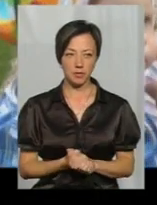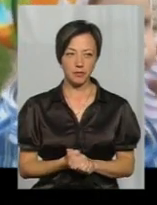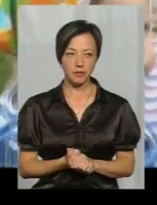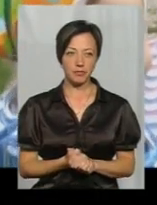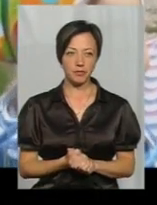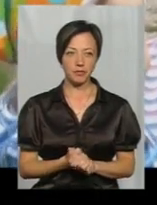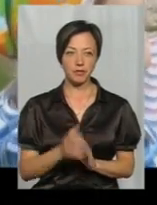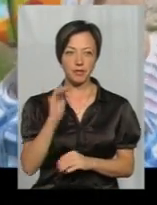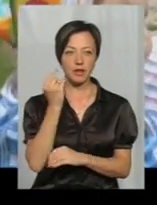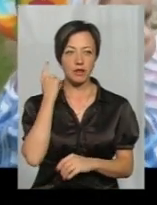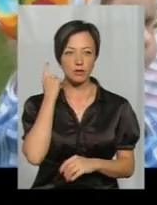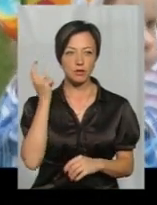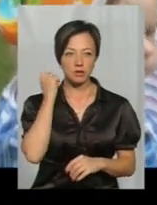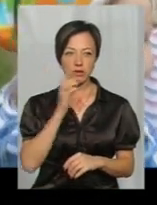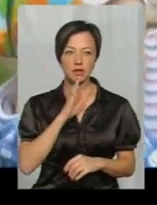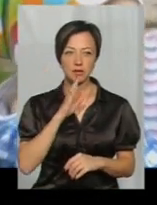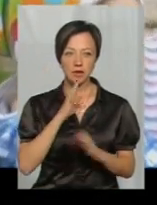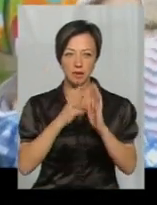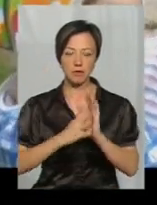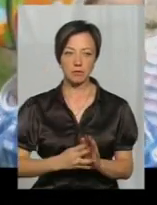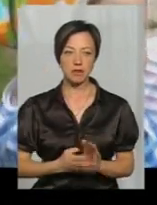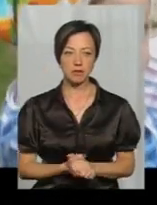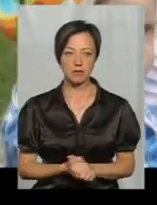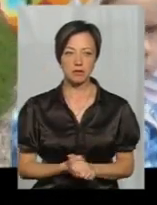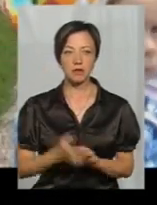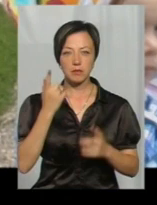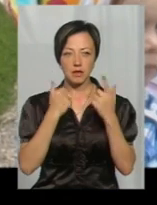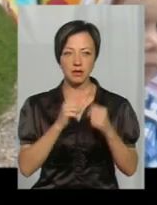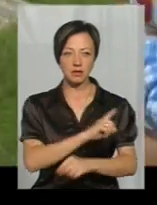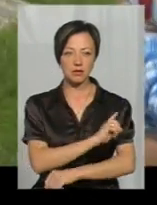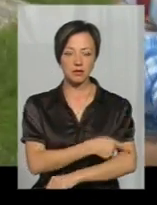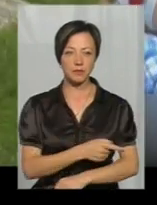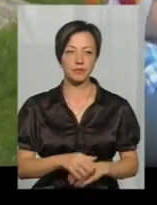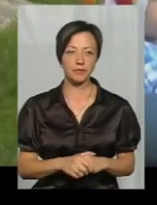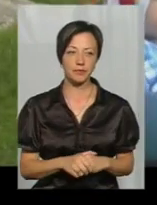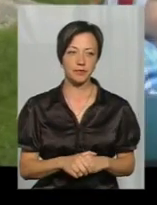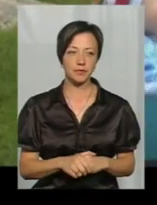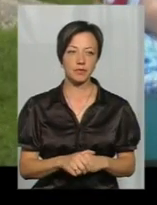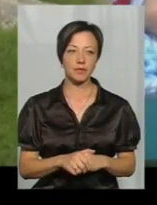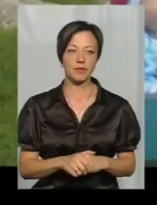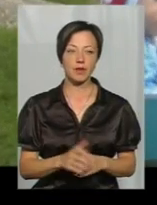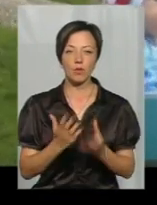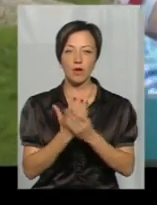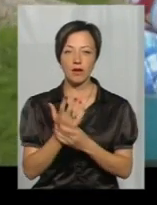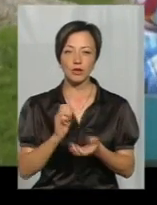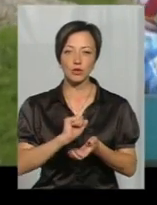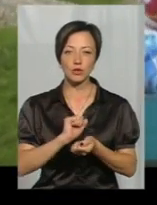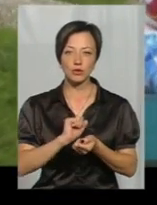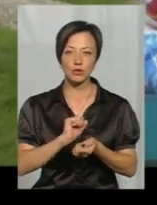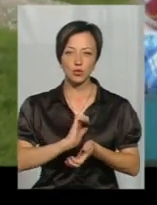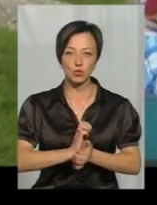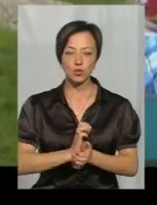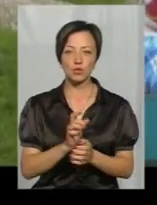дитина за вушку косила, 9 місяців дівчинці. І дитина плакала дуже сильно. І душимо рукавицю беремо, душимо жуки,